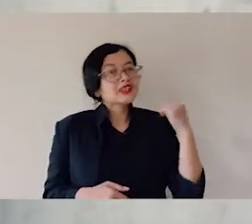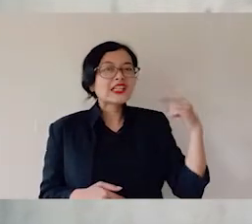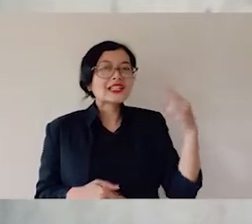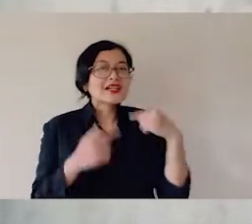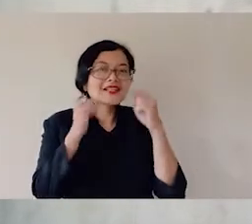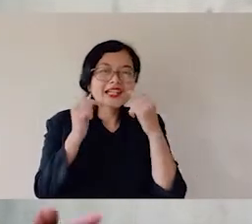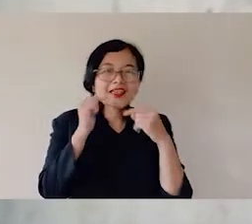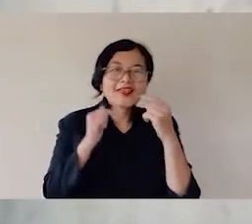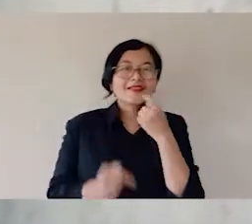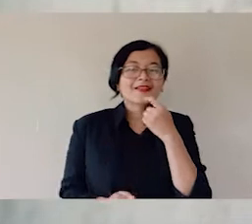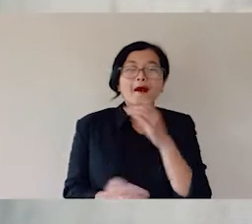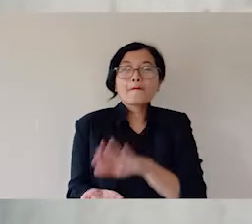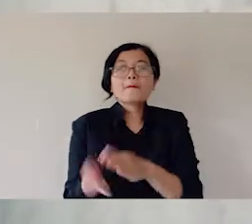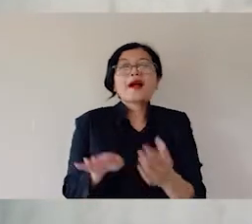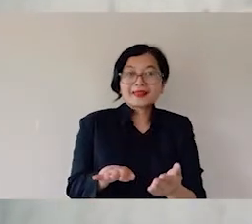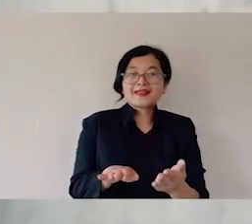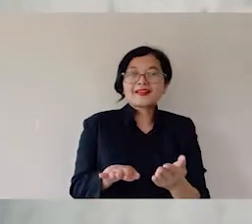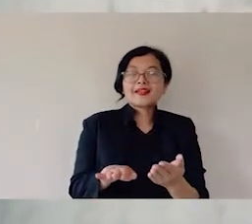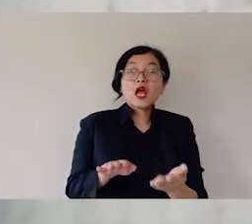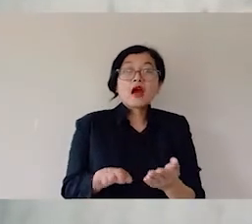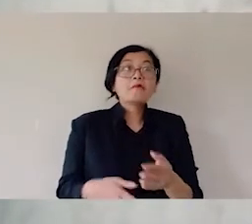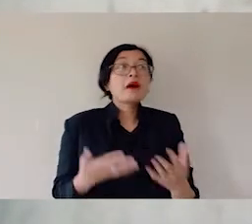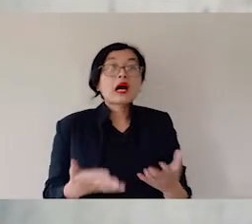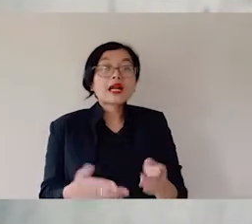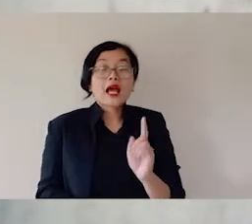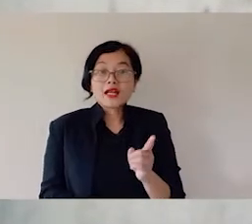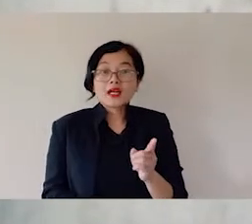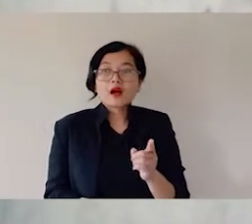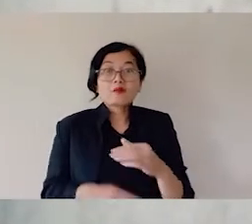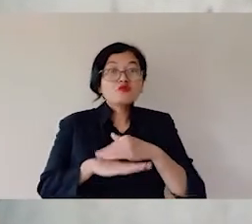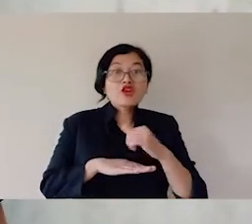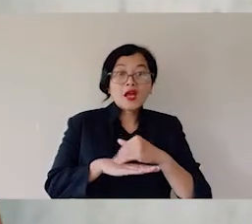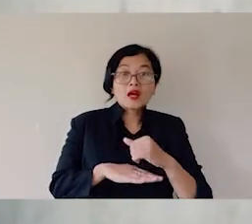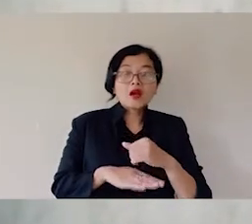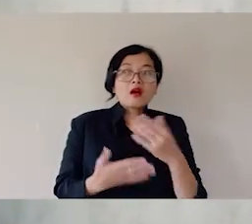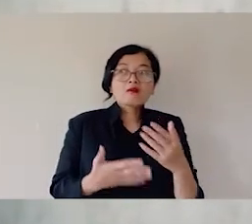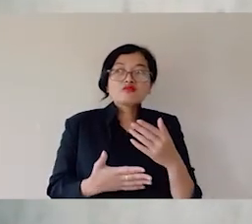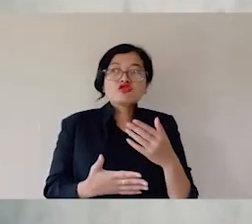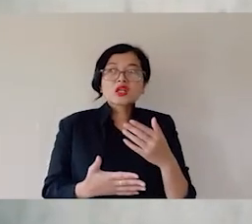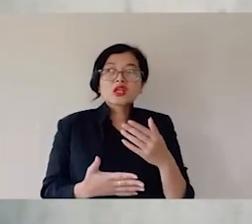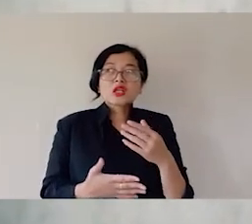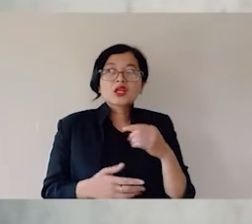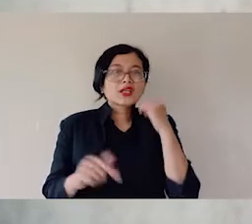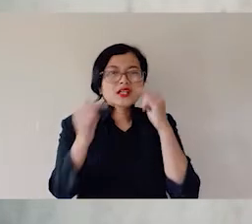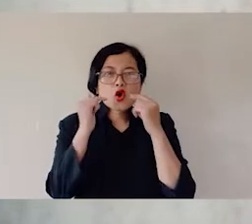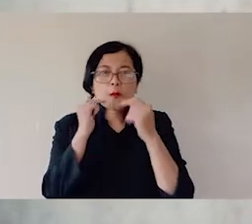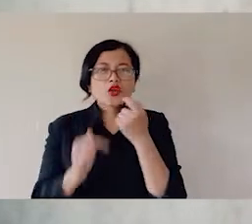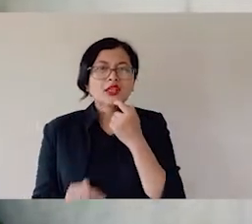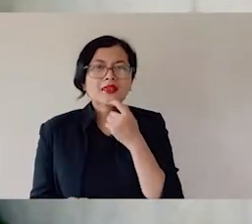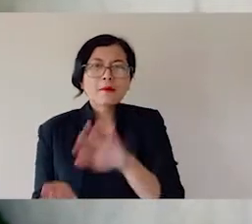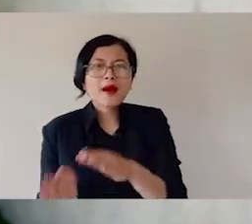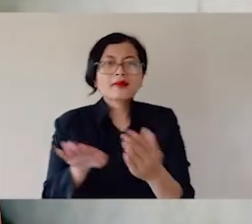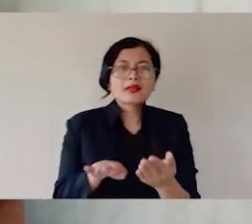situasi di mana kita sehat dan kuat, adalah sesuatu yang tabu, pantang. Karena